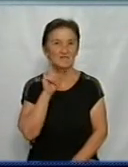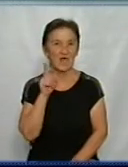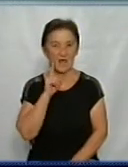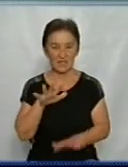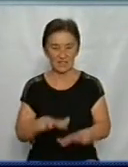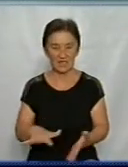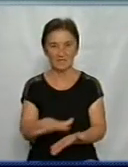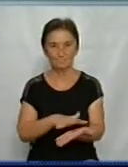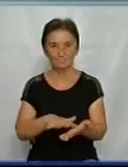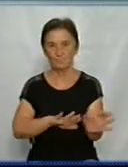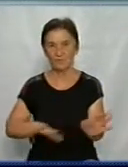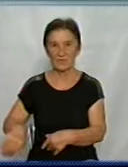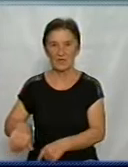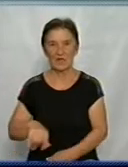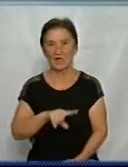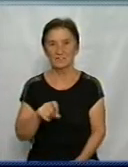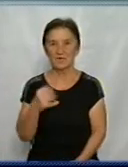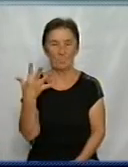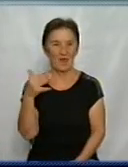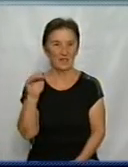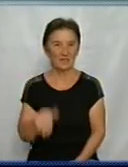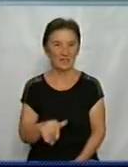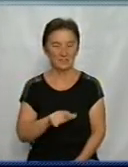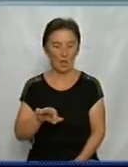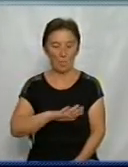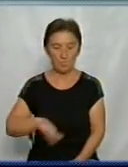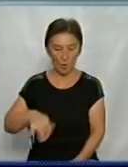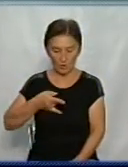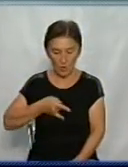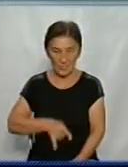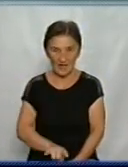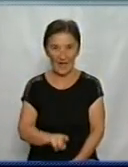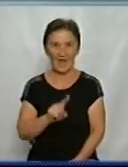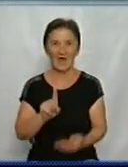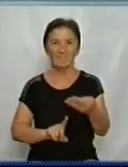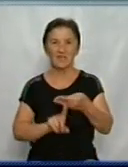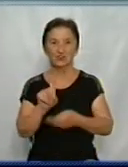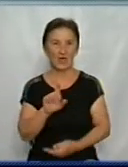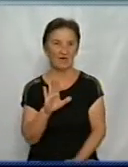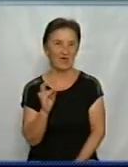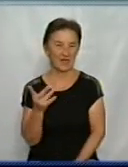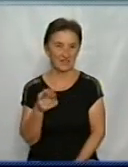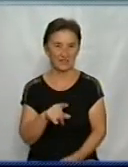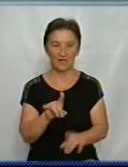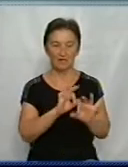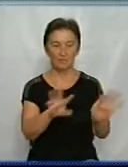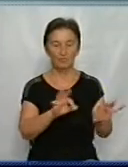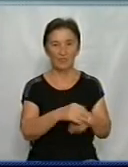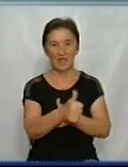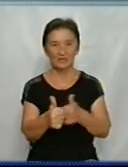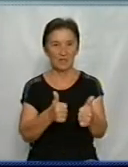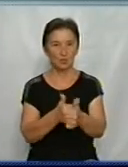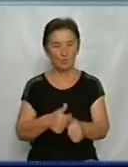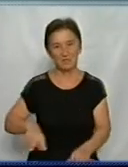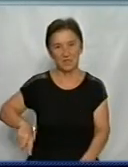5 тисяч гривень замість пакунку малюка отримуватимуть породілі області з початку вересня. Про це Суспільному розповіла заступниця директора